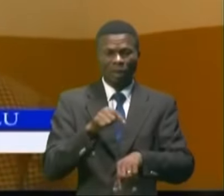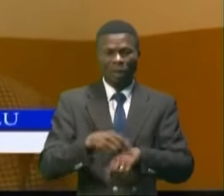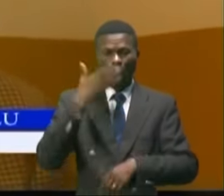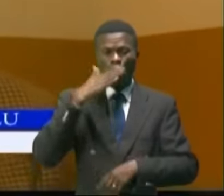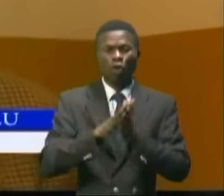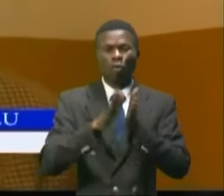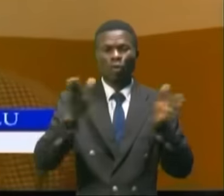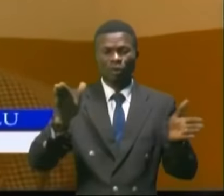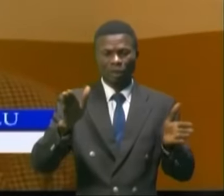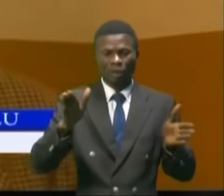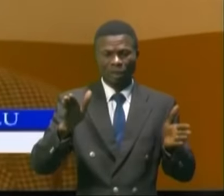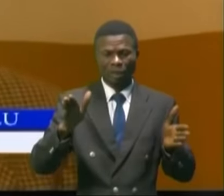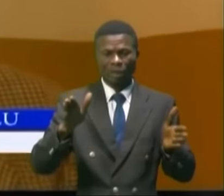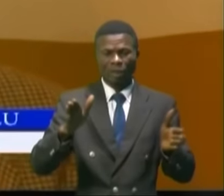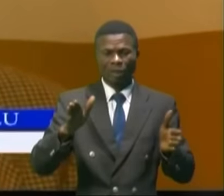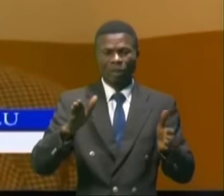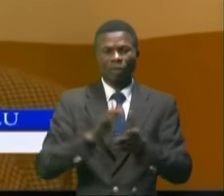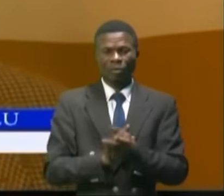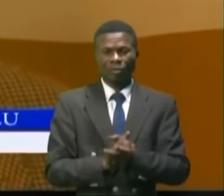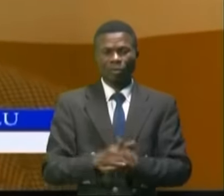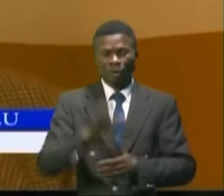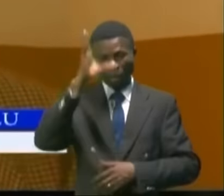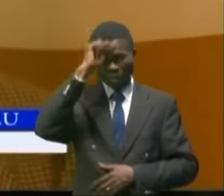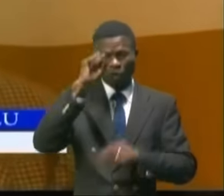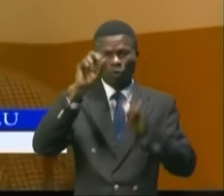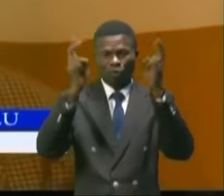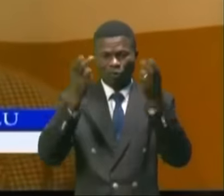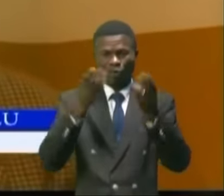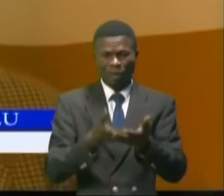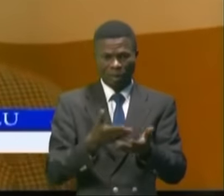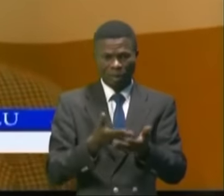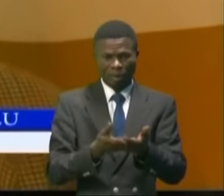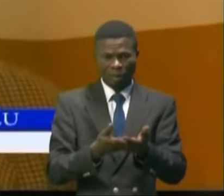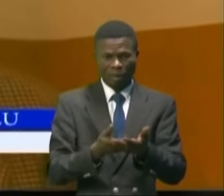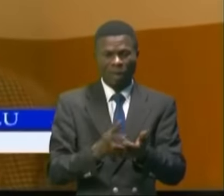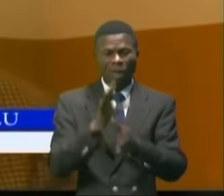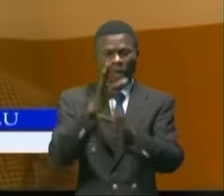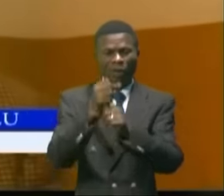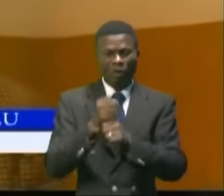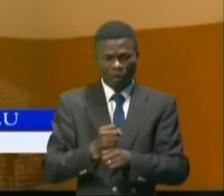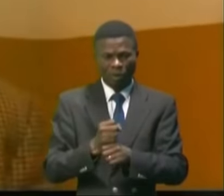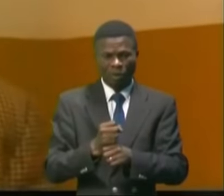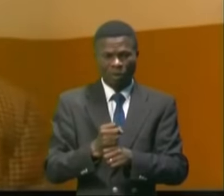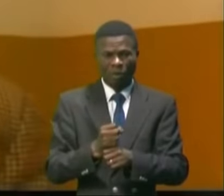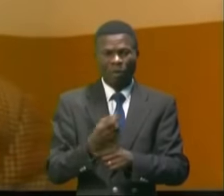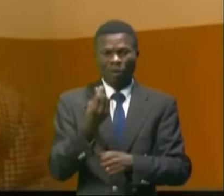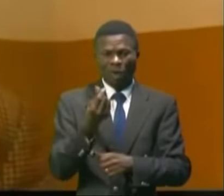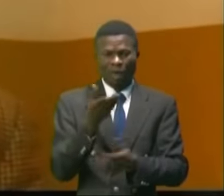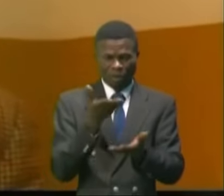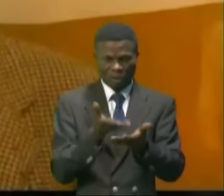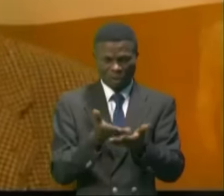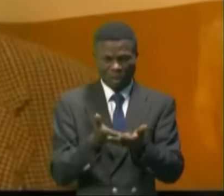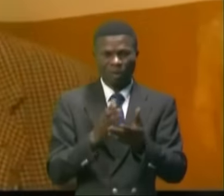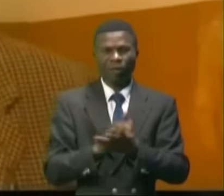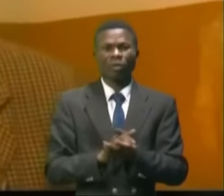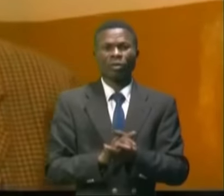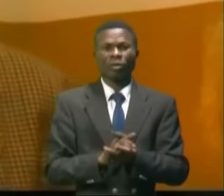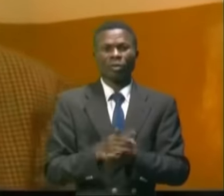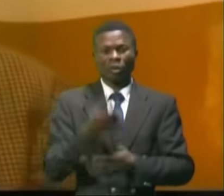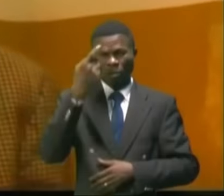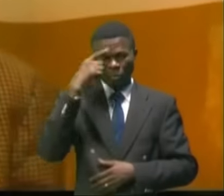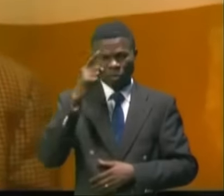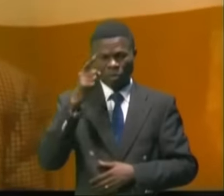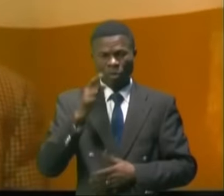général des références des Bandundou de bénéficier de cette subvention pour,